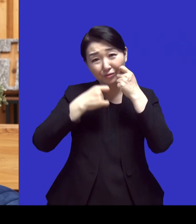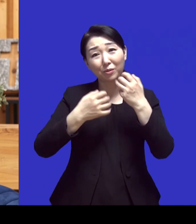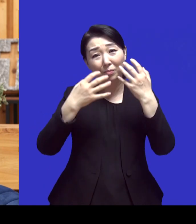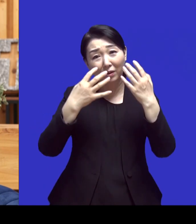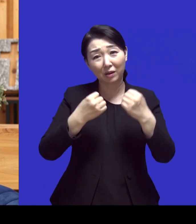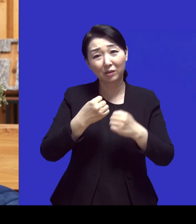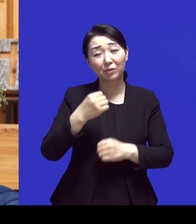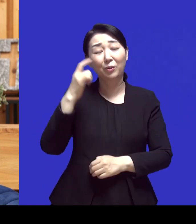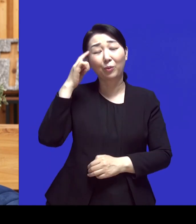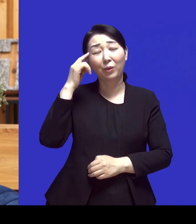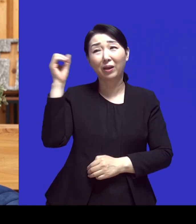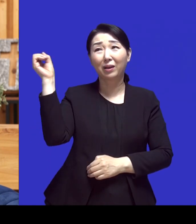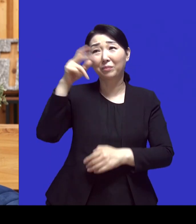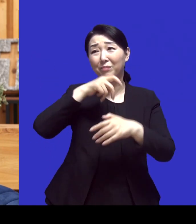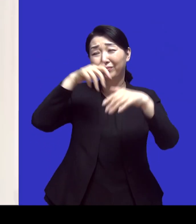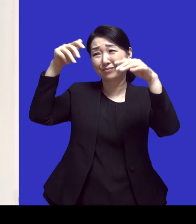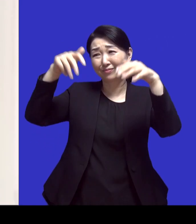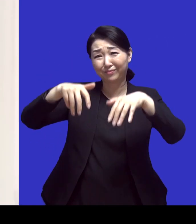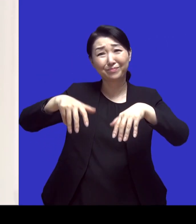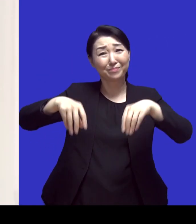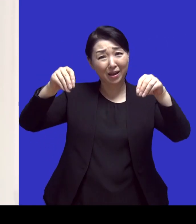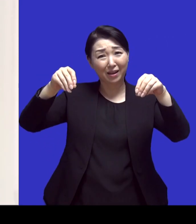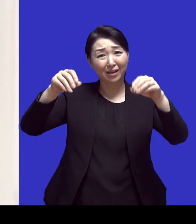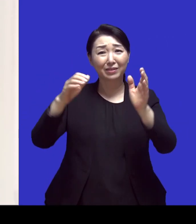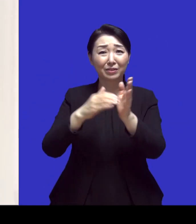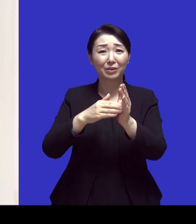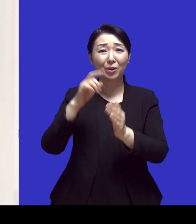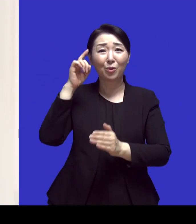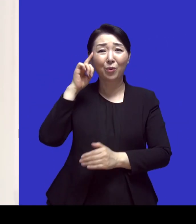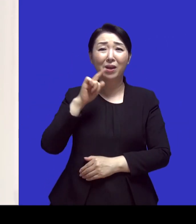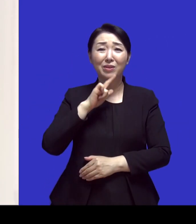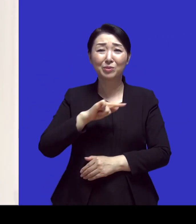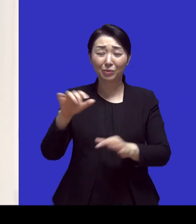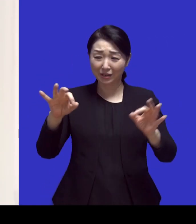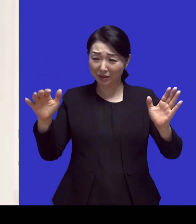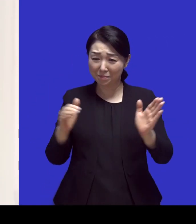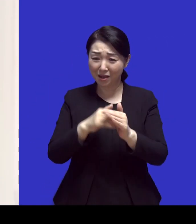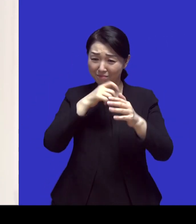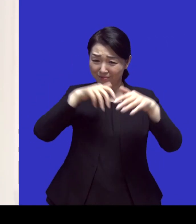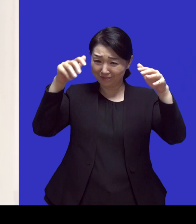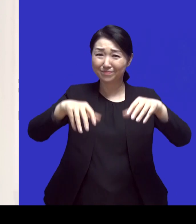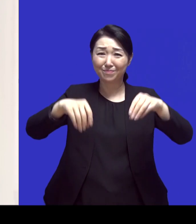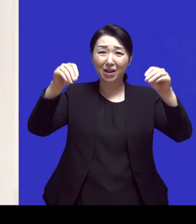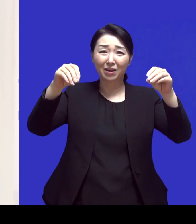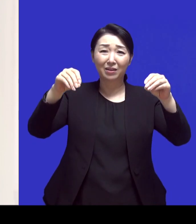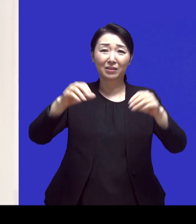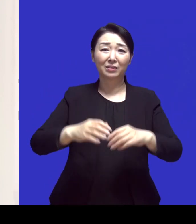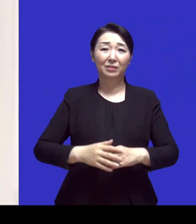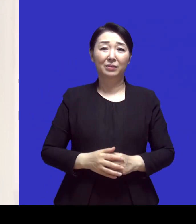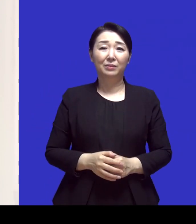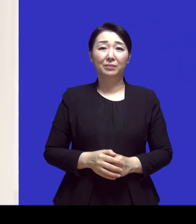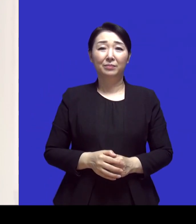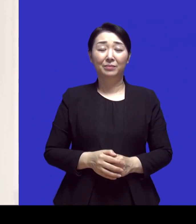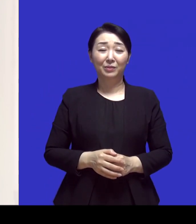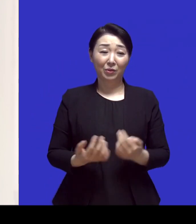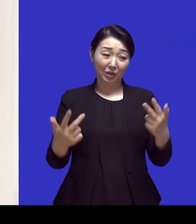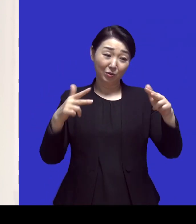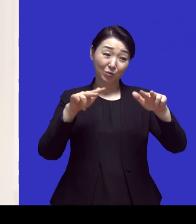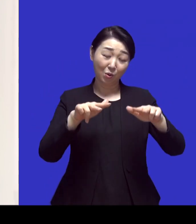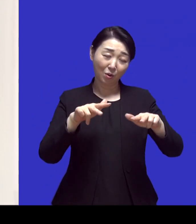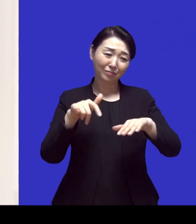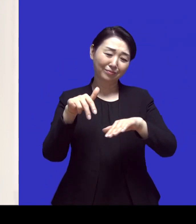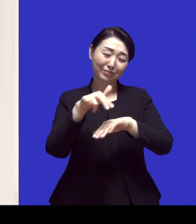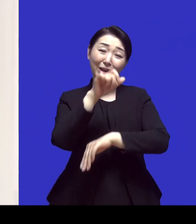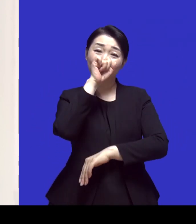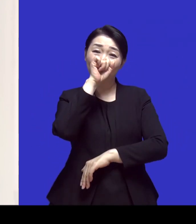지나가니까요 그죠 네 진짜로 한 15분도 안 돼서 그치고 그치죠 어 그 공원이 이제 산책하는데